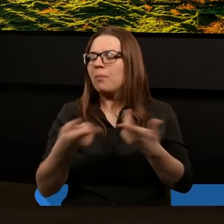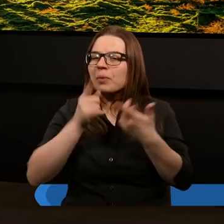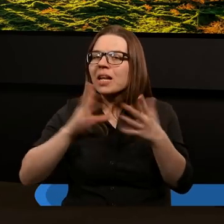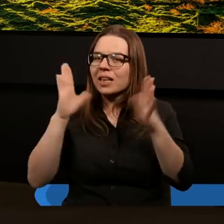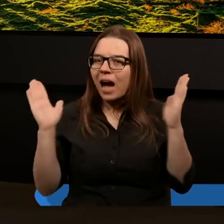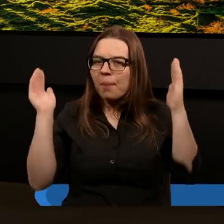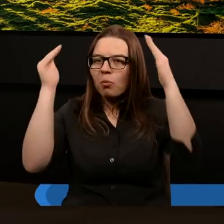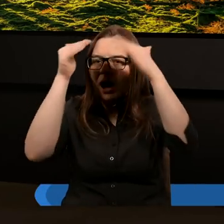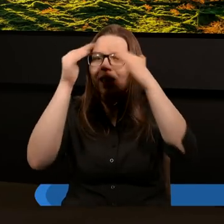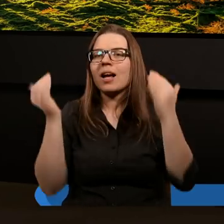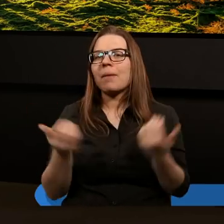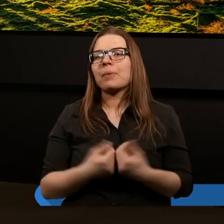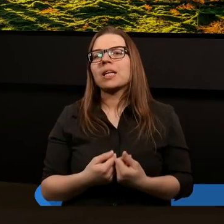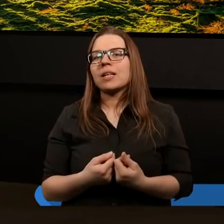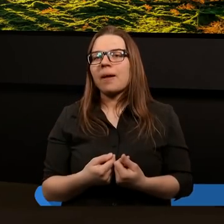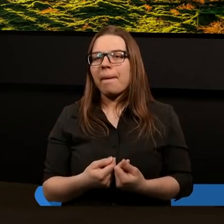kapłanami.